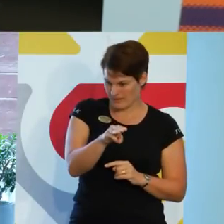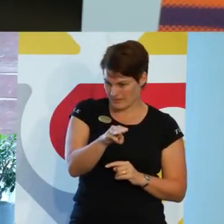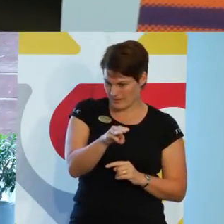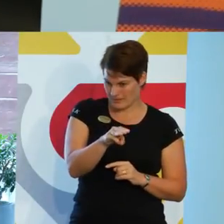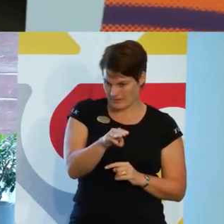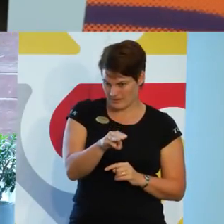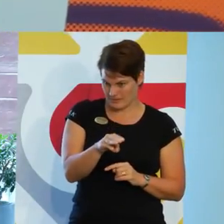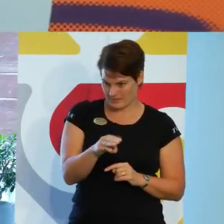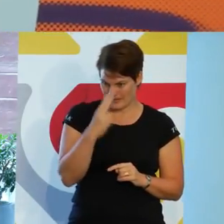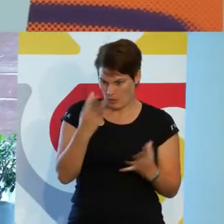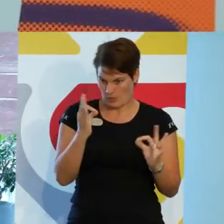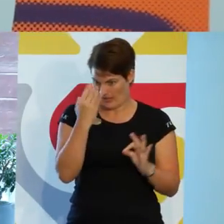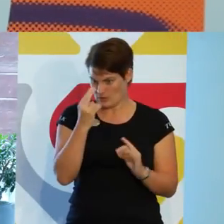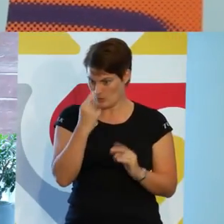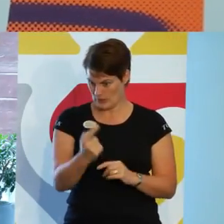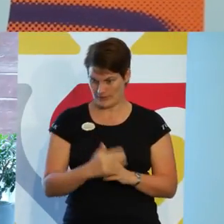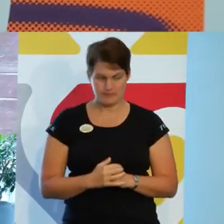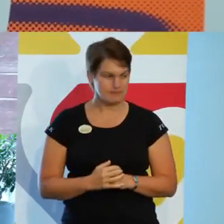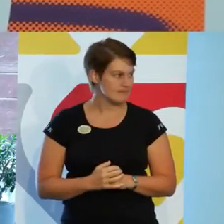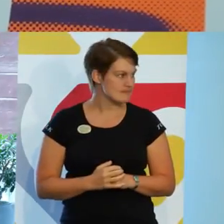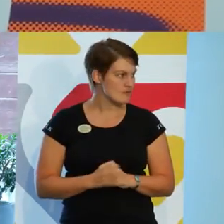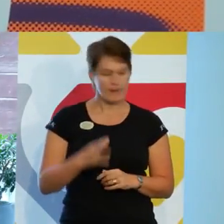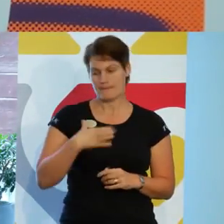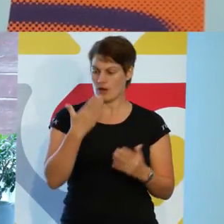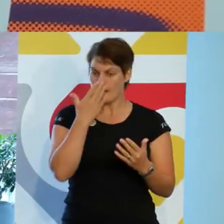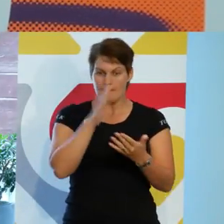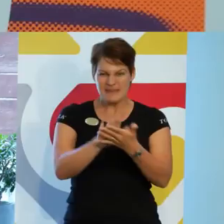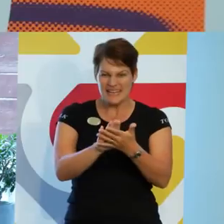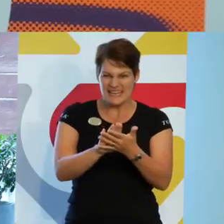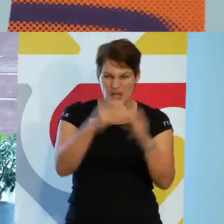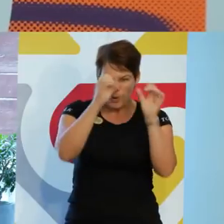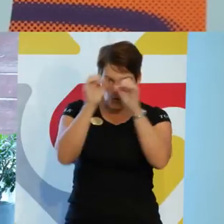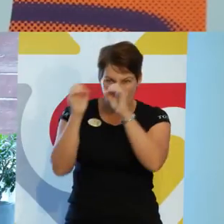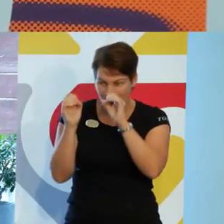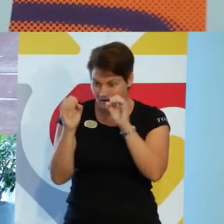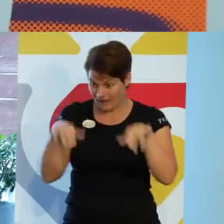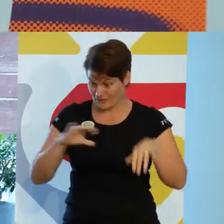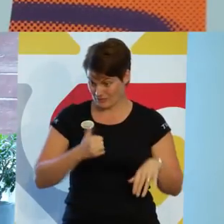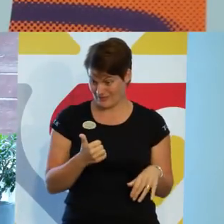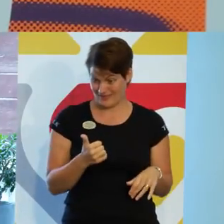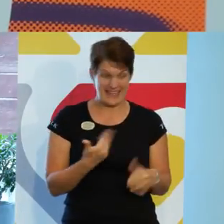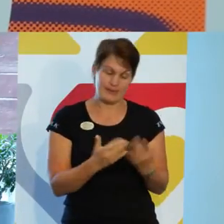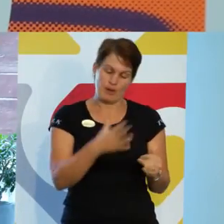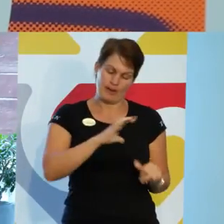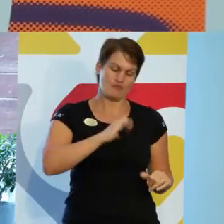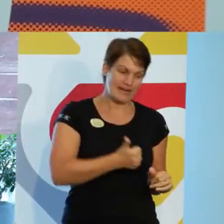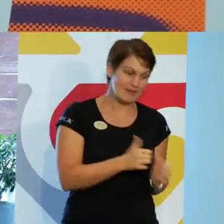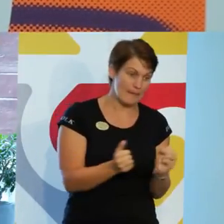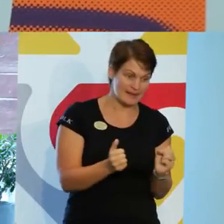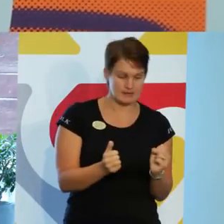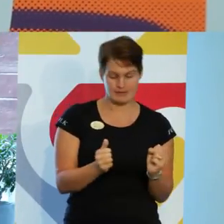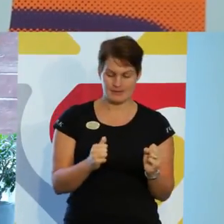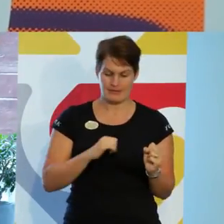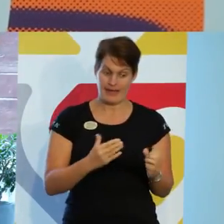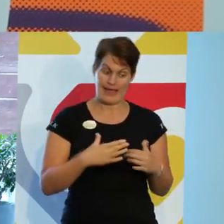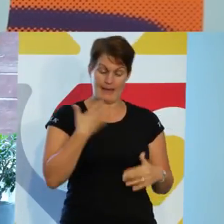kan se ut. Om vi bildgooglar. Har ni gjort det någon gång? Annat än på er själva. För sig själv